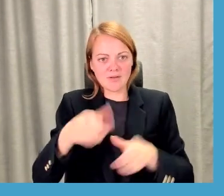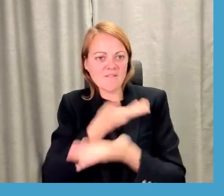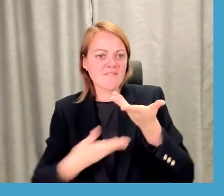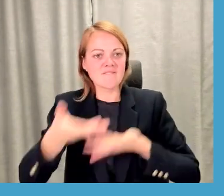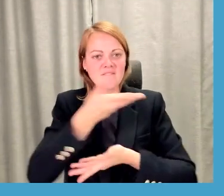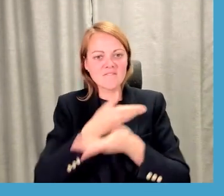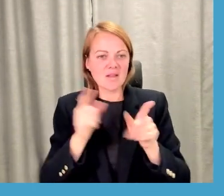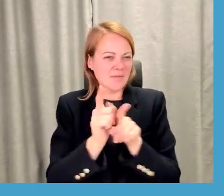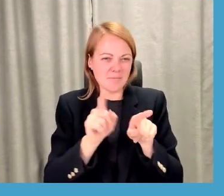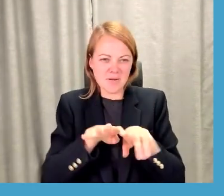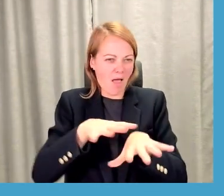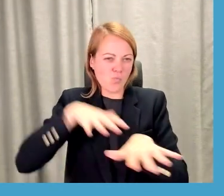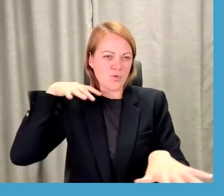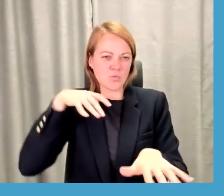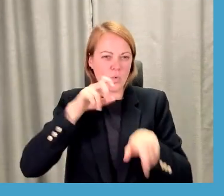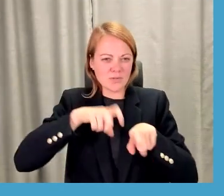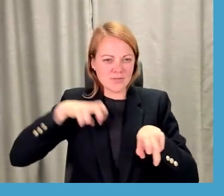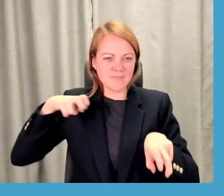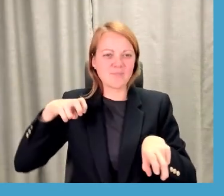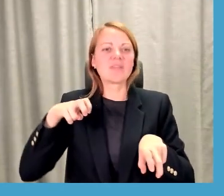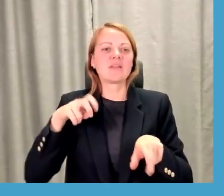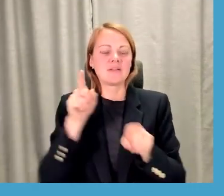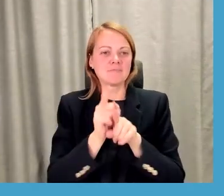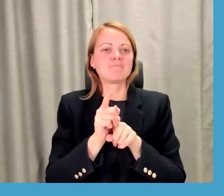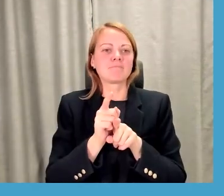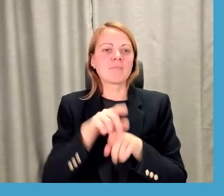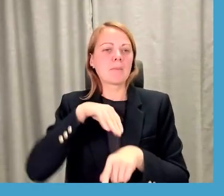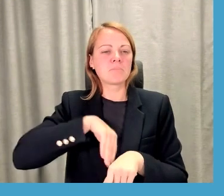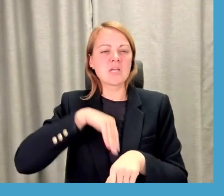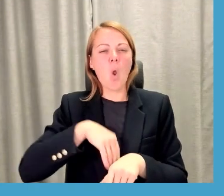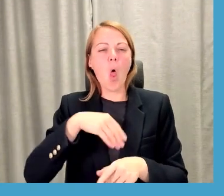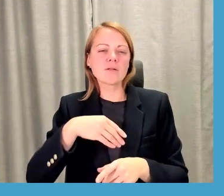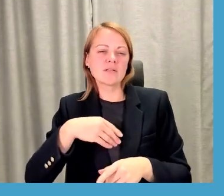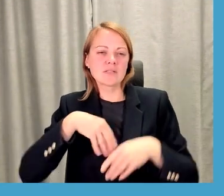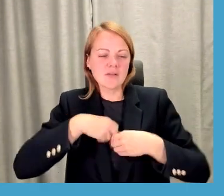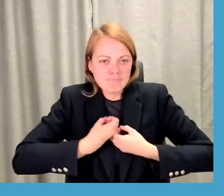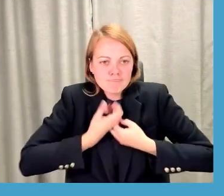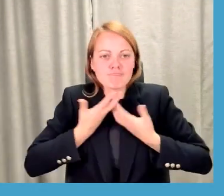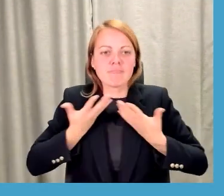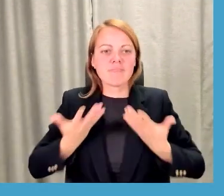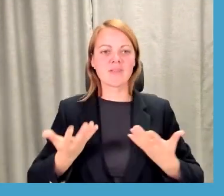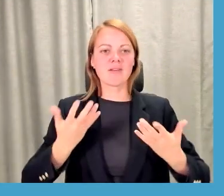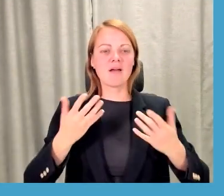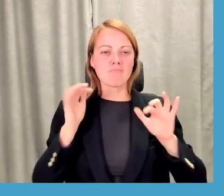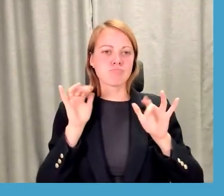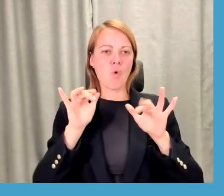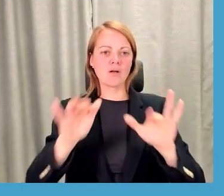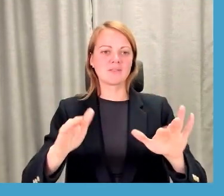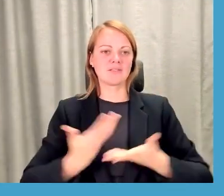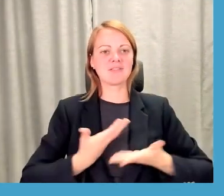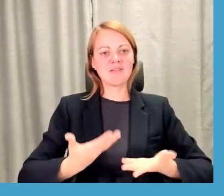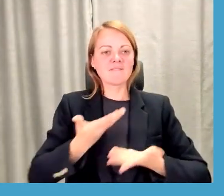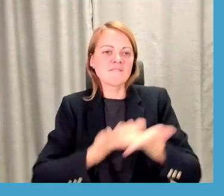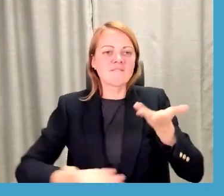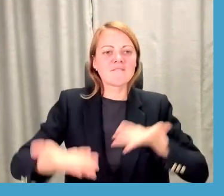kuri sēž tajā pašā auditorijā, jo tas ļoti tieši psiholoģiski atzīvina bieži vien šo te mācību procesu padara ko tādu